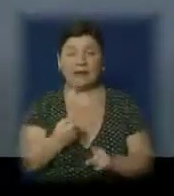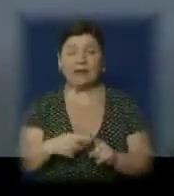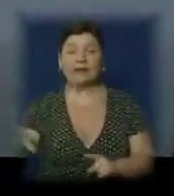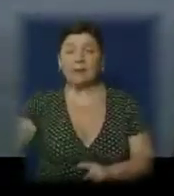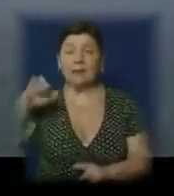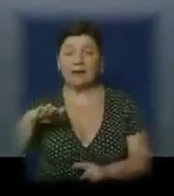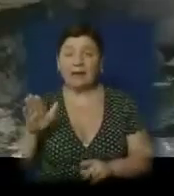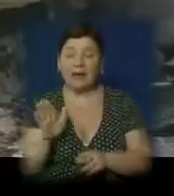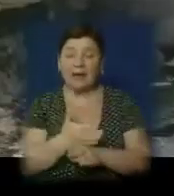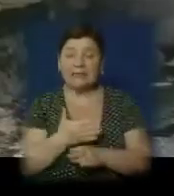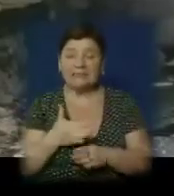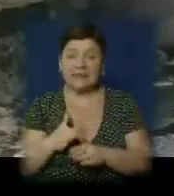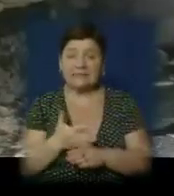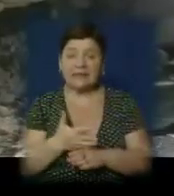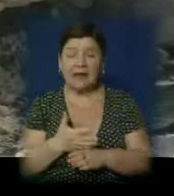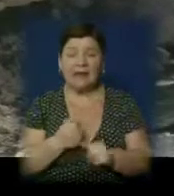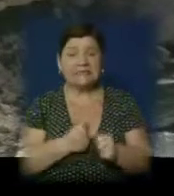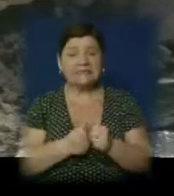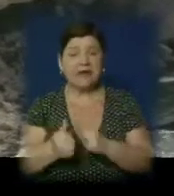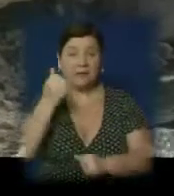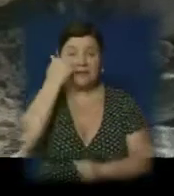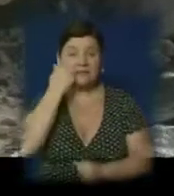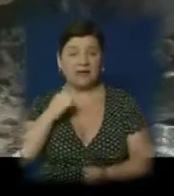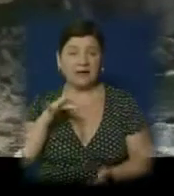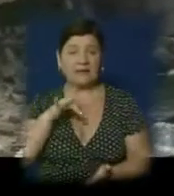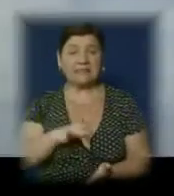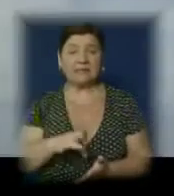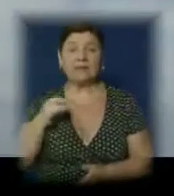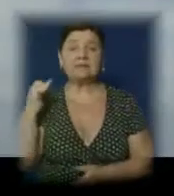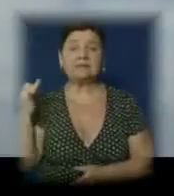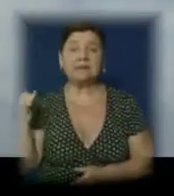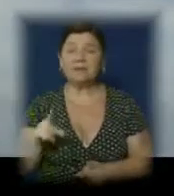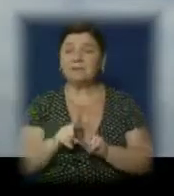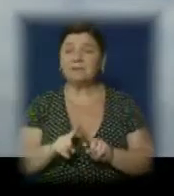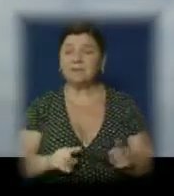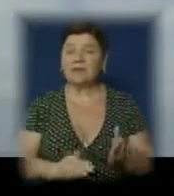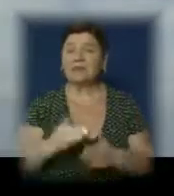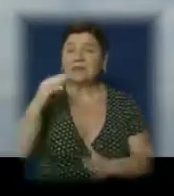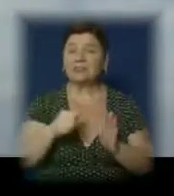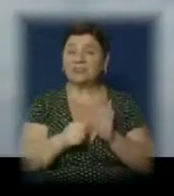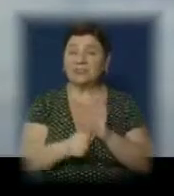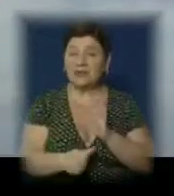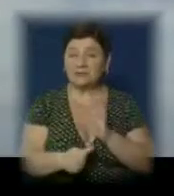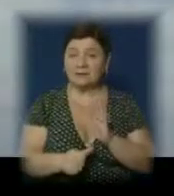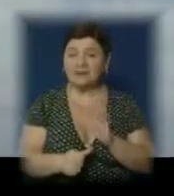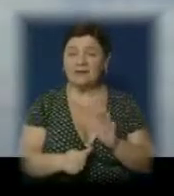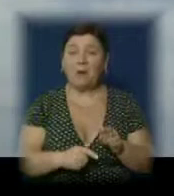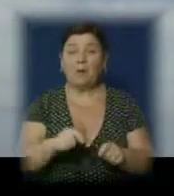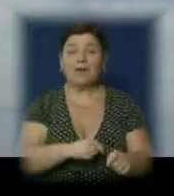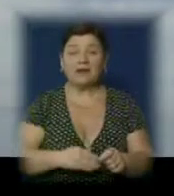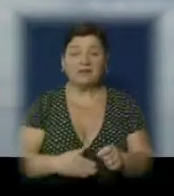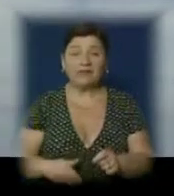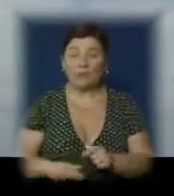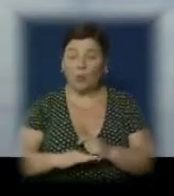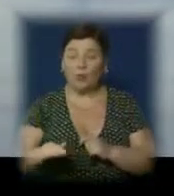розрізану халву. Саме головне старий центр, історичний, на невероятній висоті 60 метрів над рівнем моря, стоїть